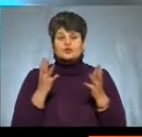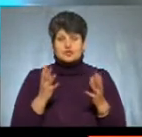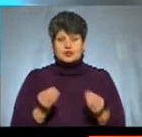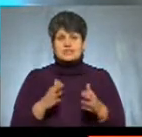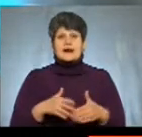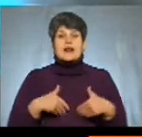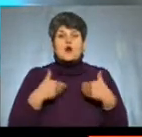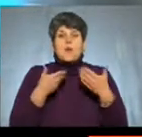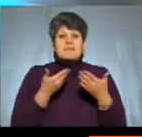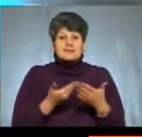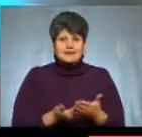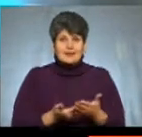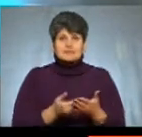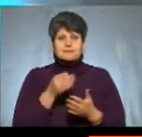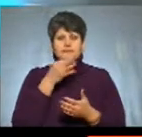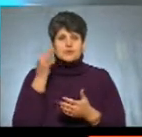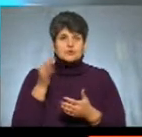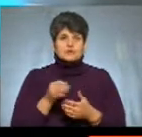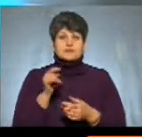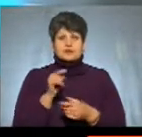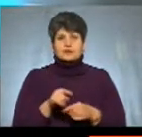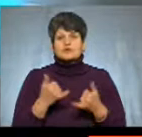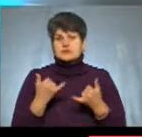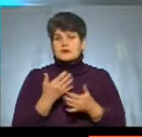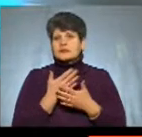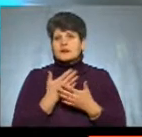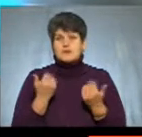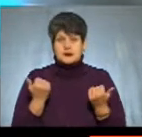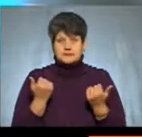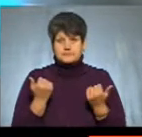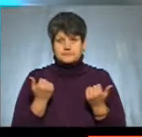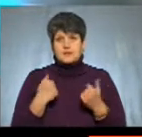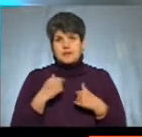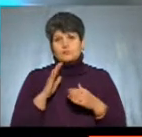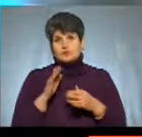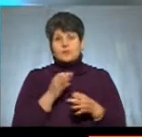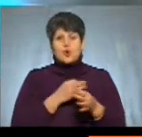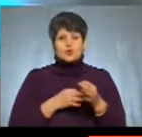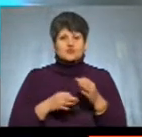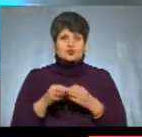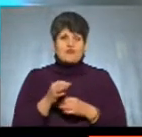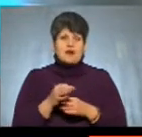рекомендації, тому, що досвіду такого в нас наразі немає, але ми будемо консультуватися